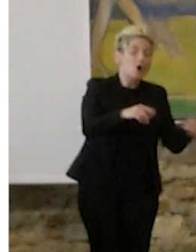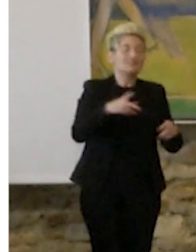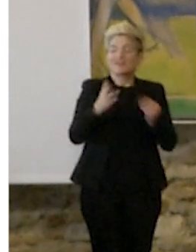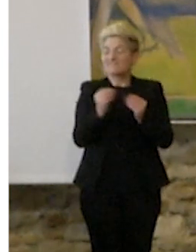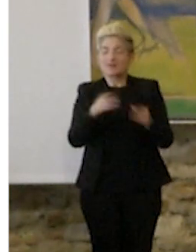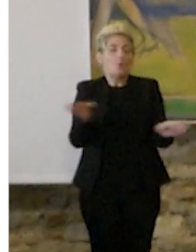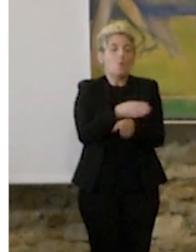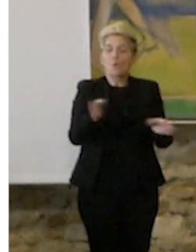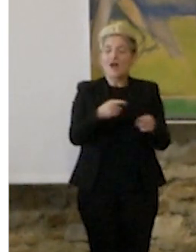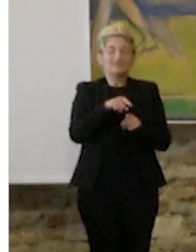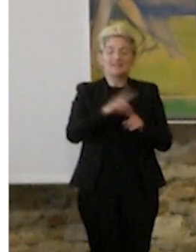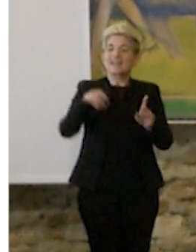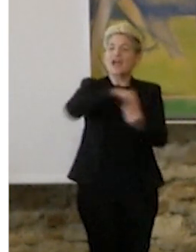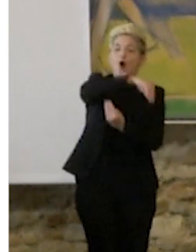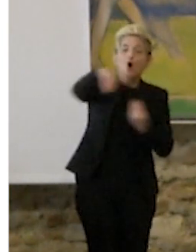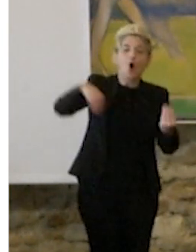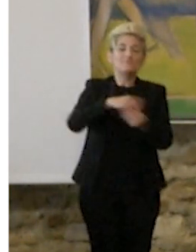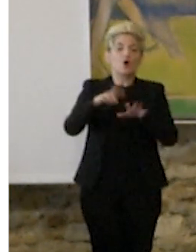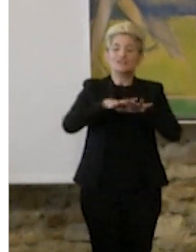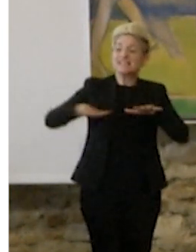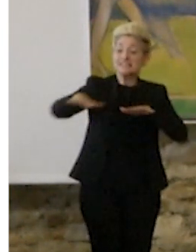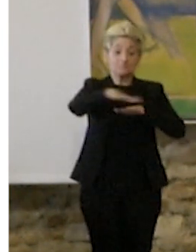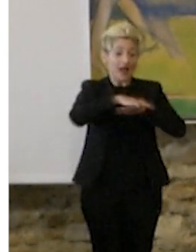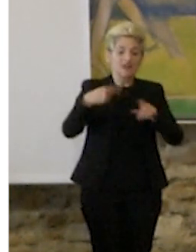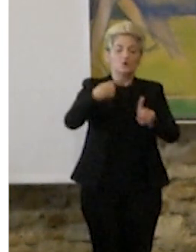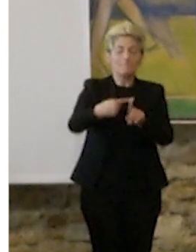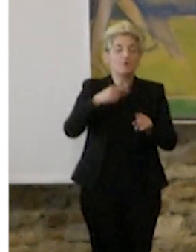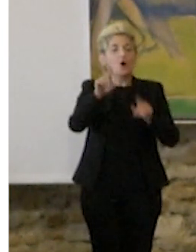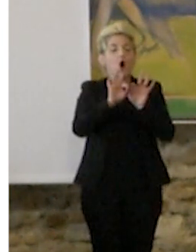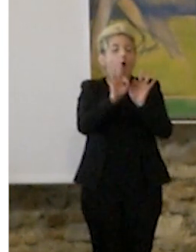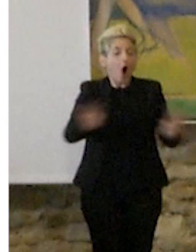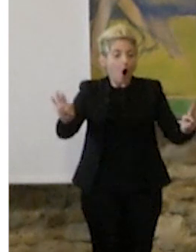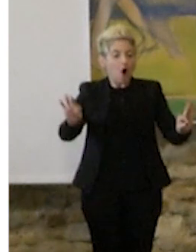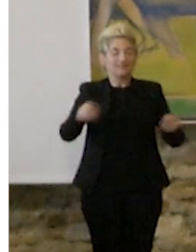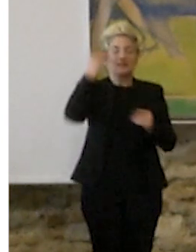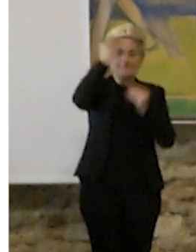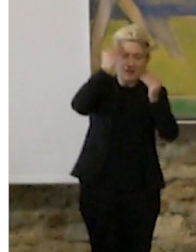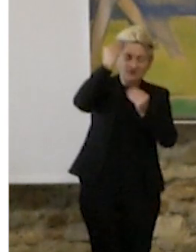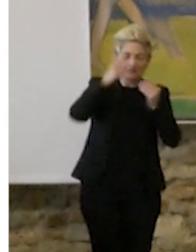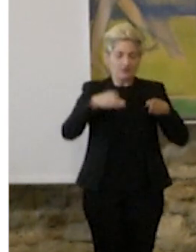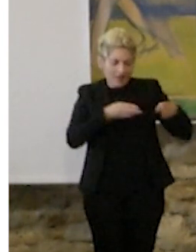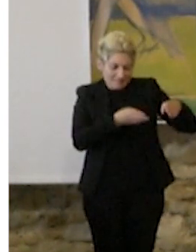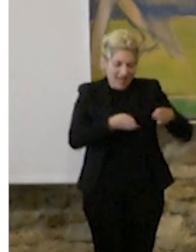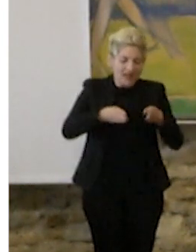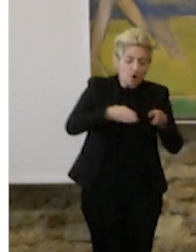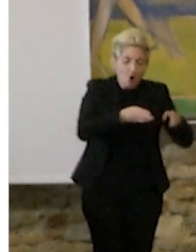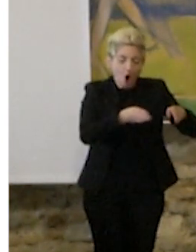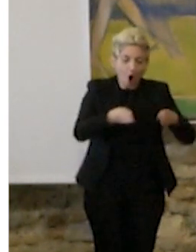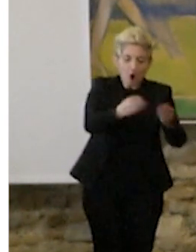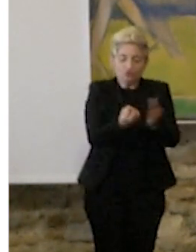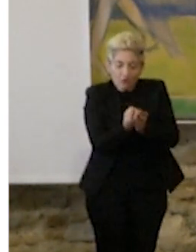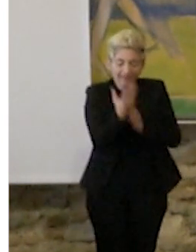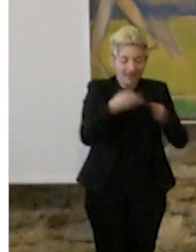cosa che coinvolge lo spazio e coinvolge mettere in ordine i pensieri lungo una linea che si può